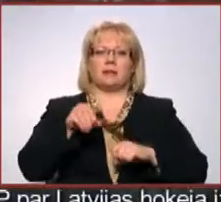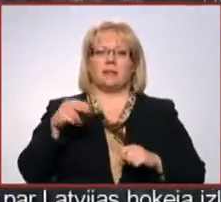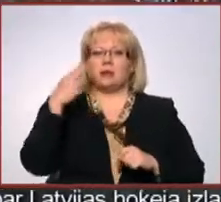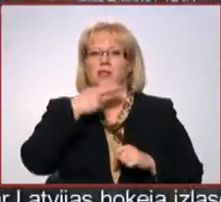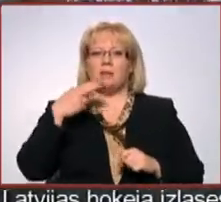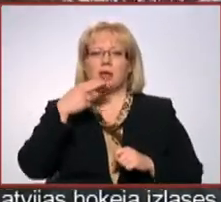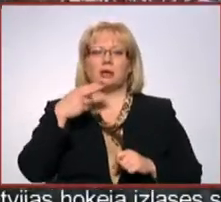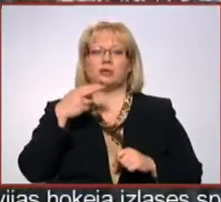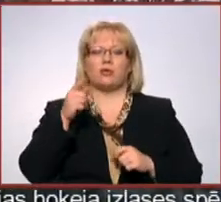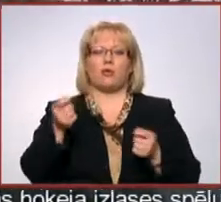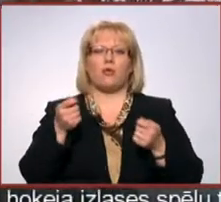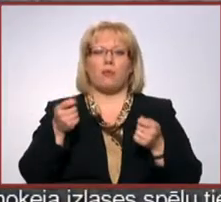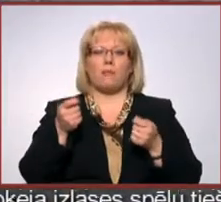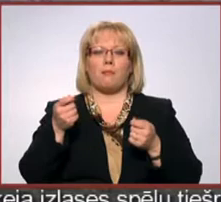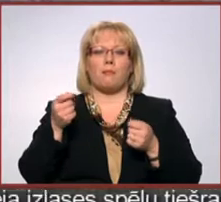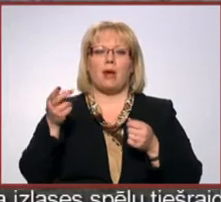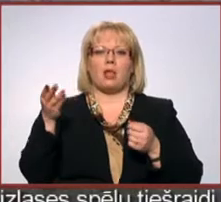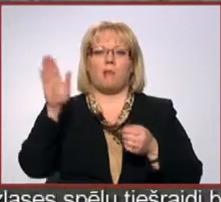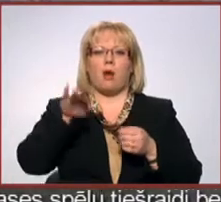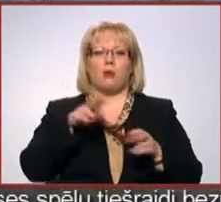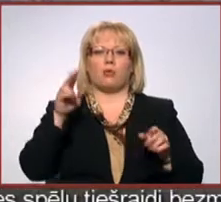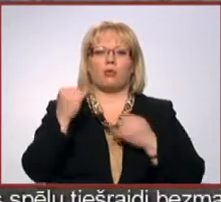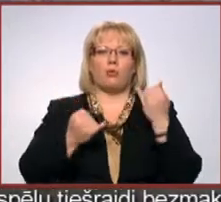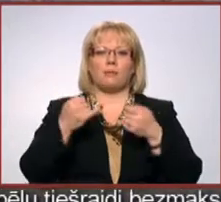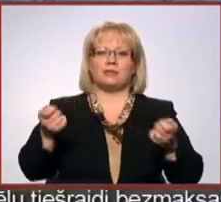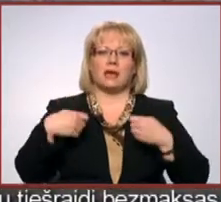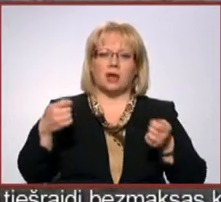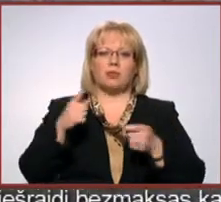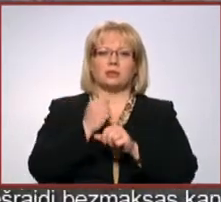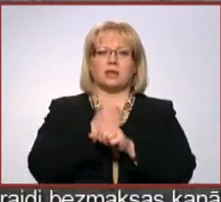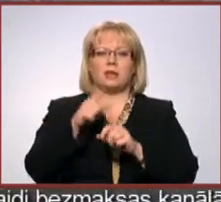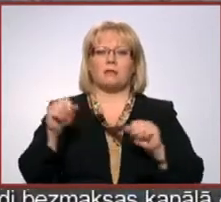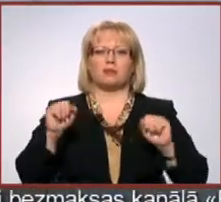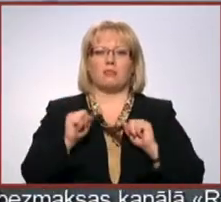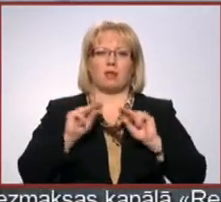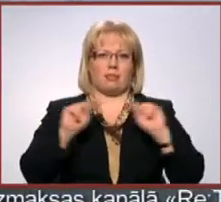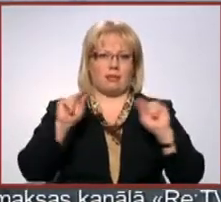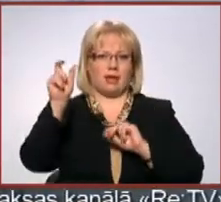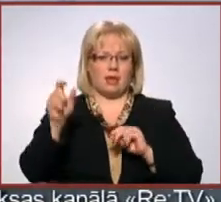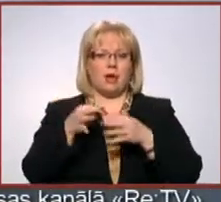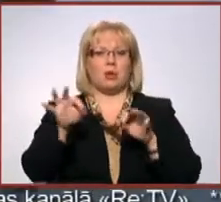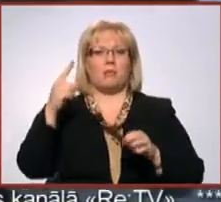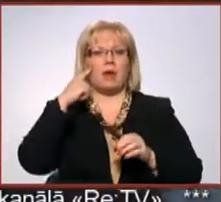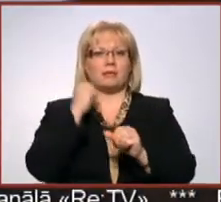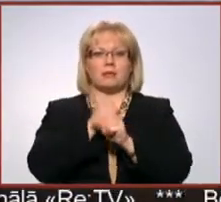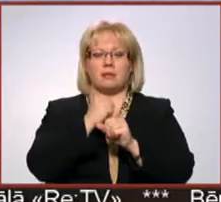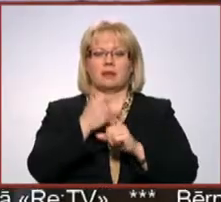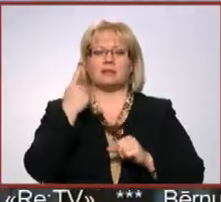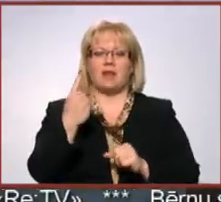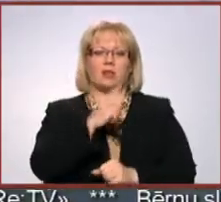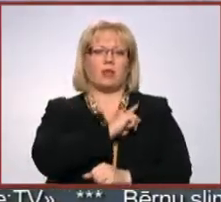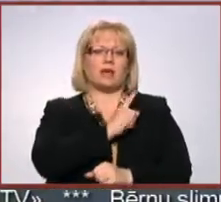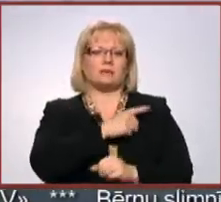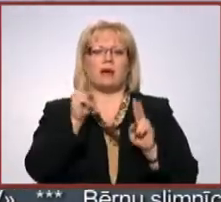sēmniecību Rudo kumeļu paauguri, kur meitene kopi zirgus un strādā par kumeļu sporta treneri. Brīvprātīgais darbs ir viena no